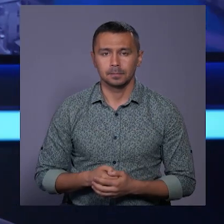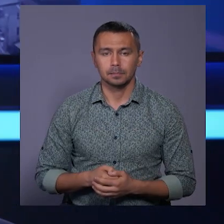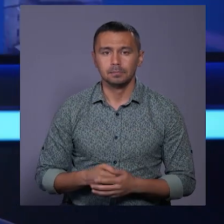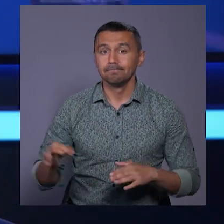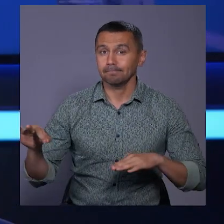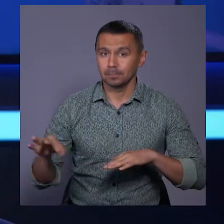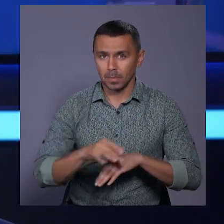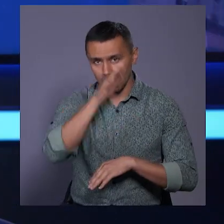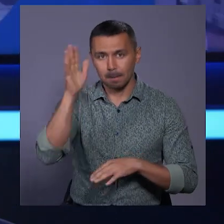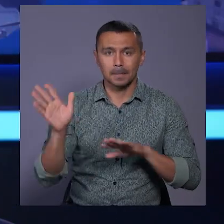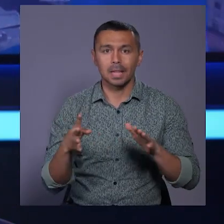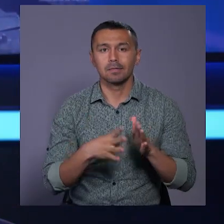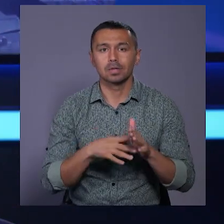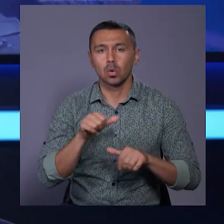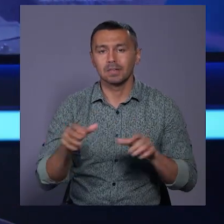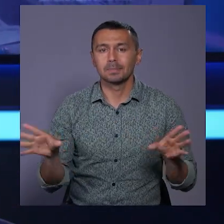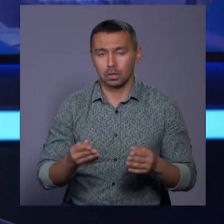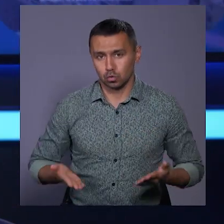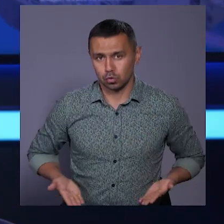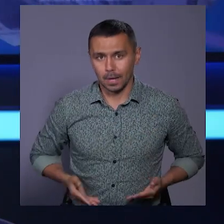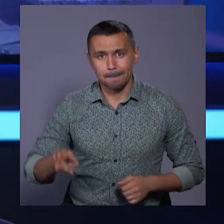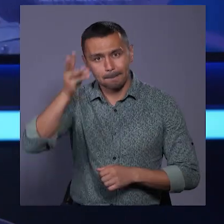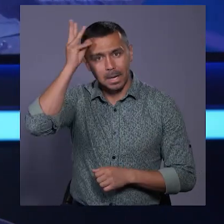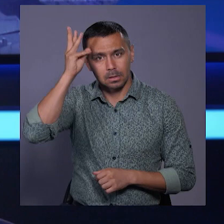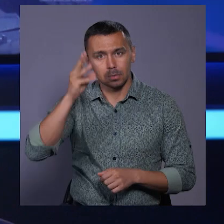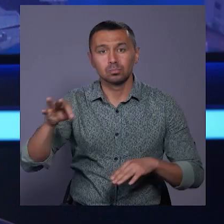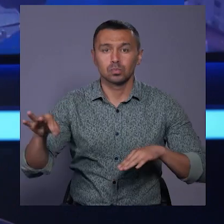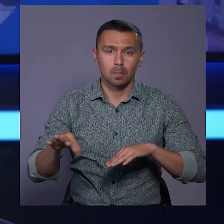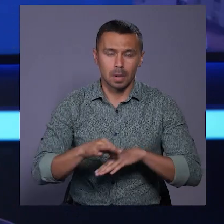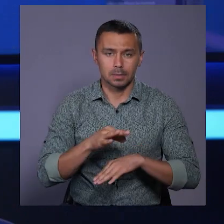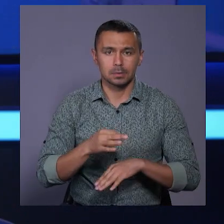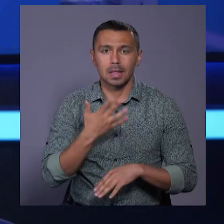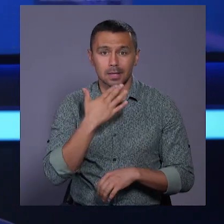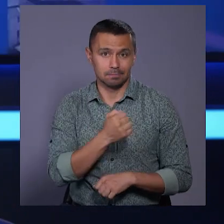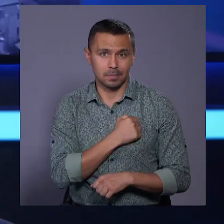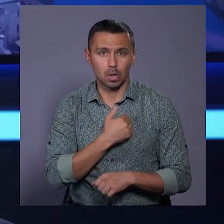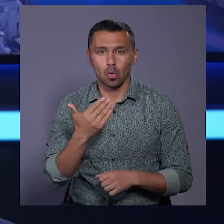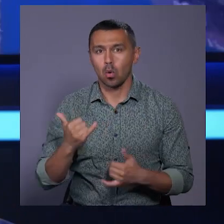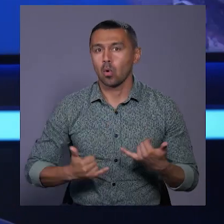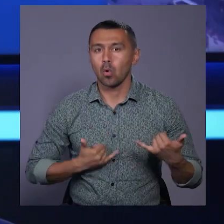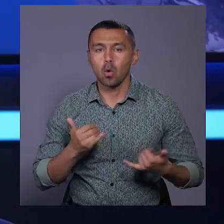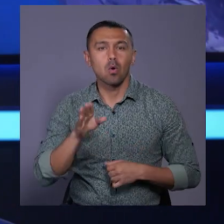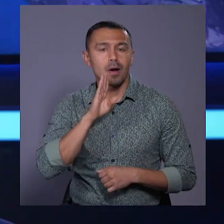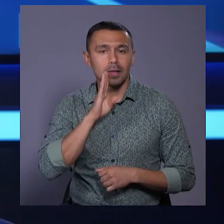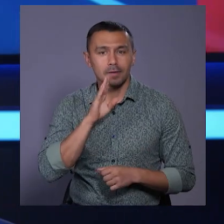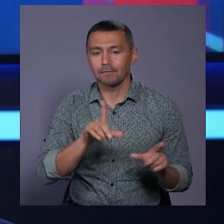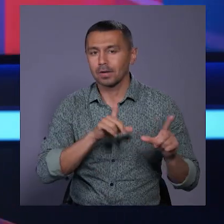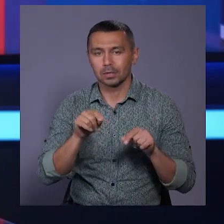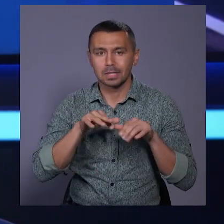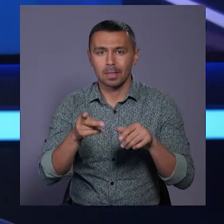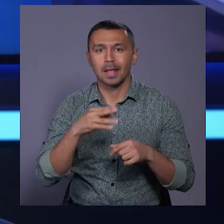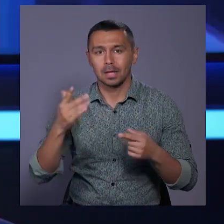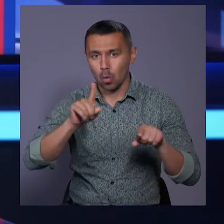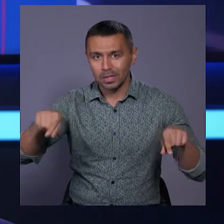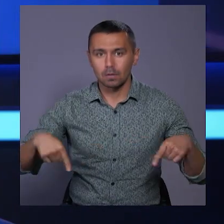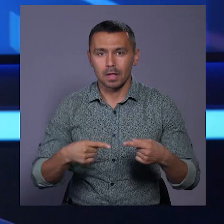Одружилися після дев'яти років спільного життя. У Хмельницькому побралися надвердієць та його кохана. Виїзну церемонію для